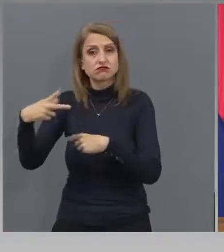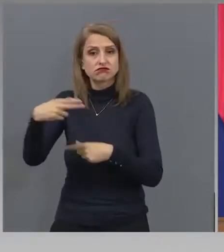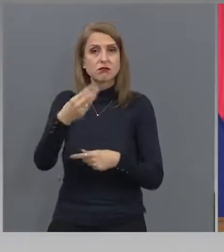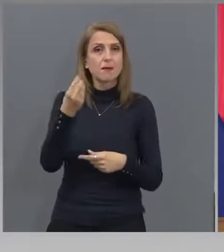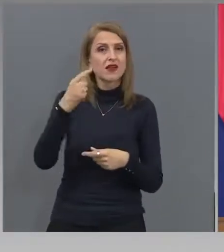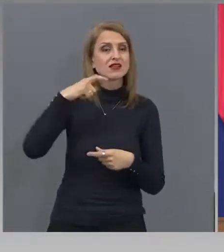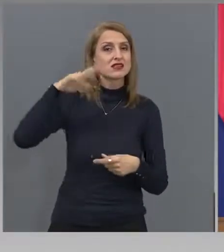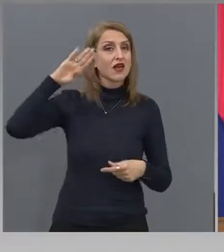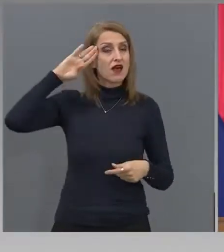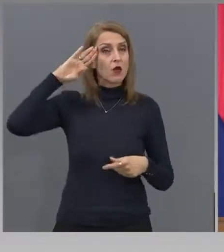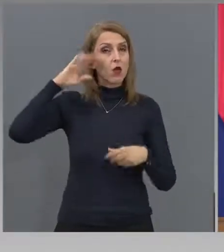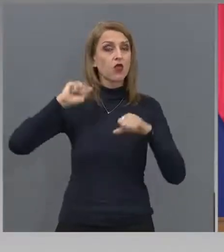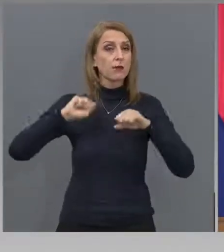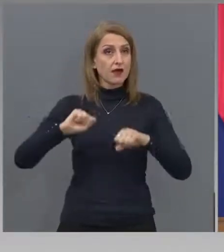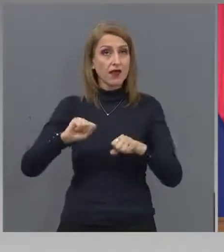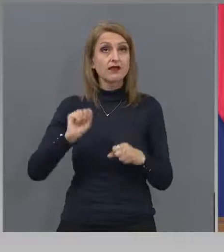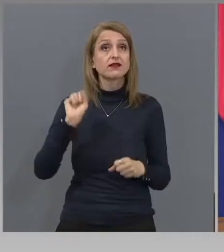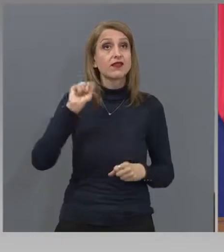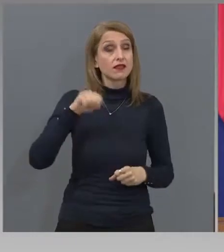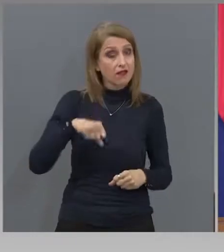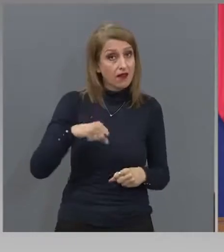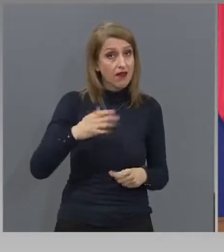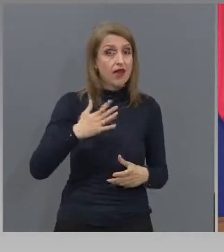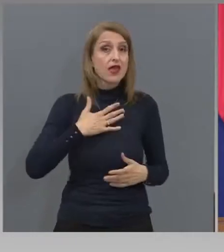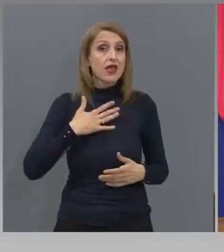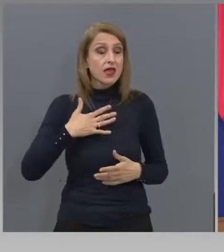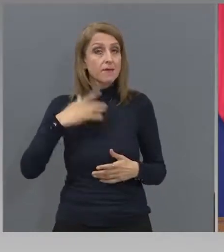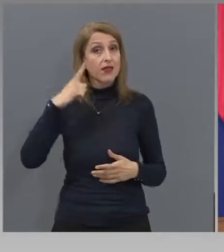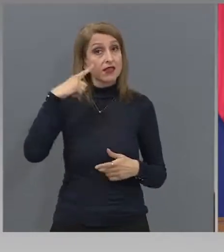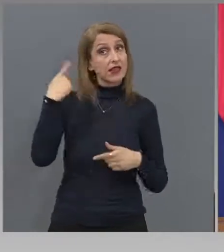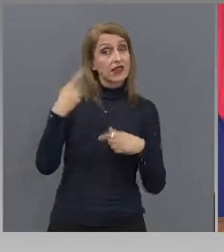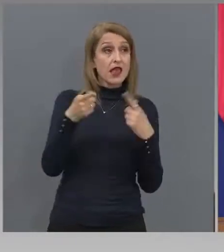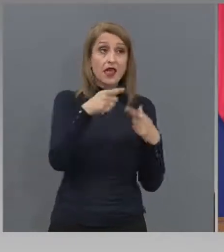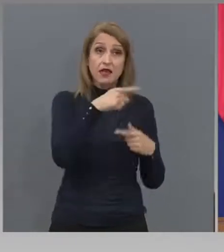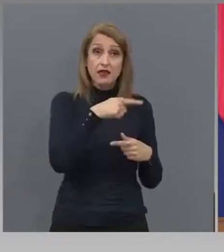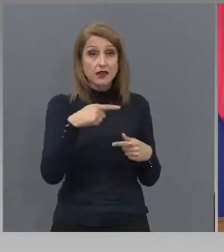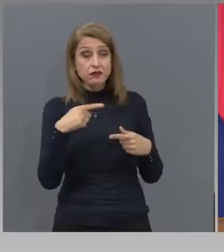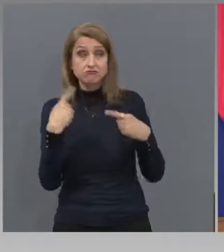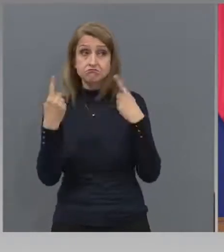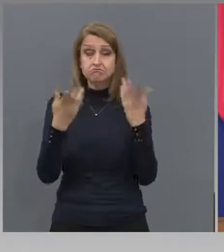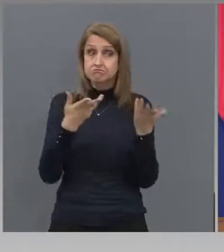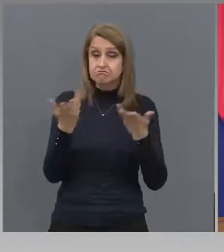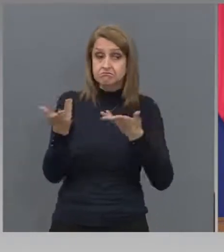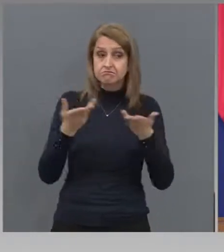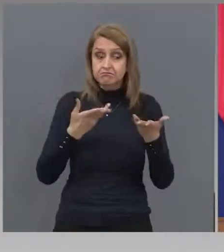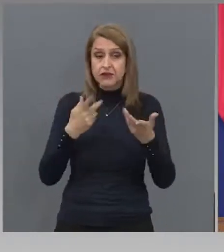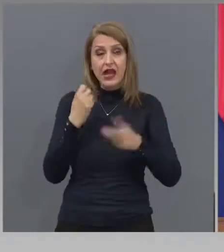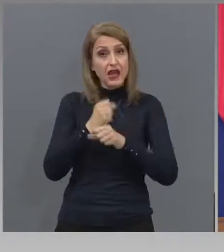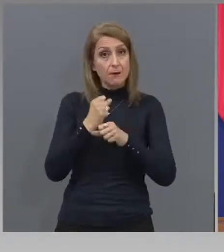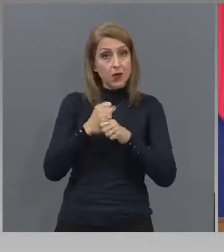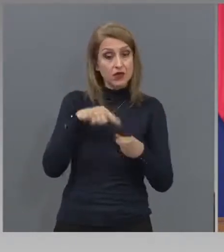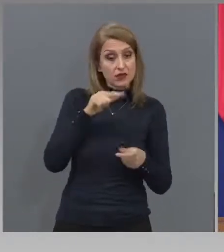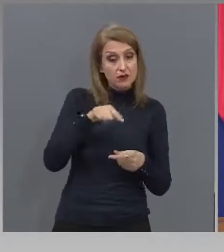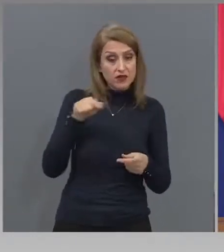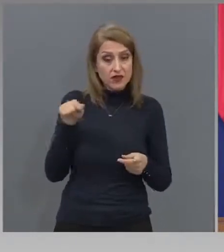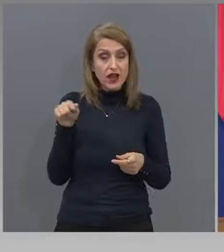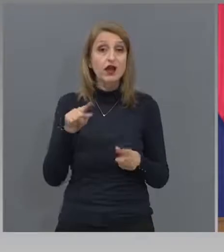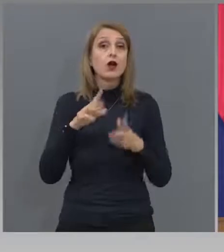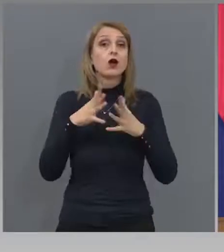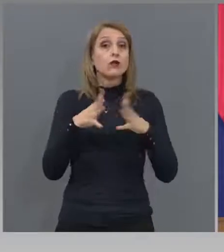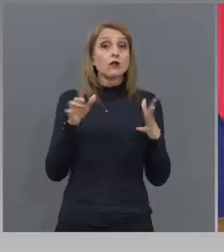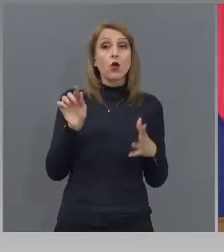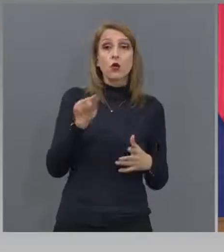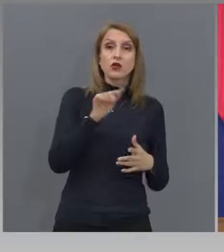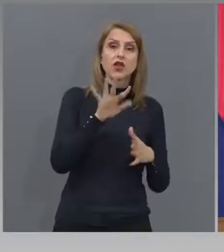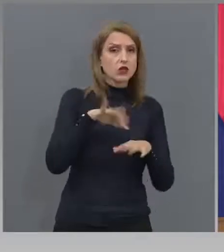всичко останало. Да, имат идеи, работиме по тях, много от тях ще се реализират, но това,